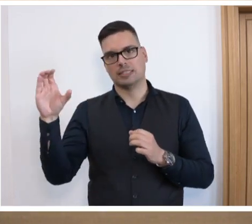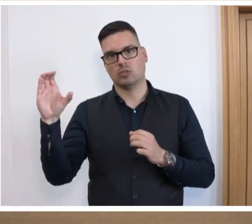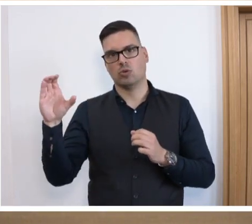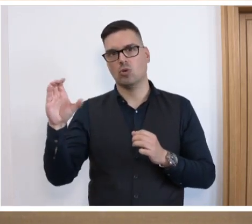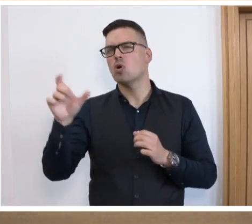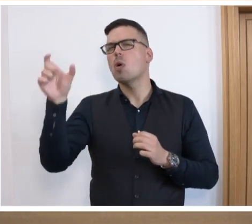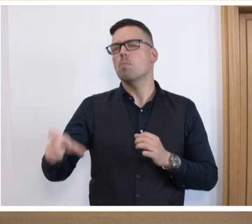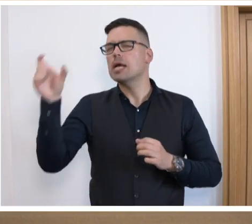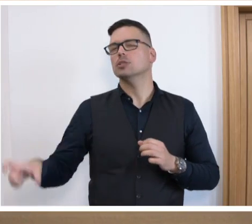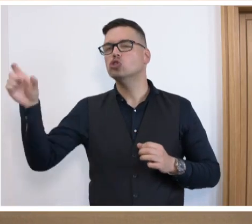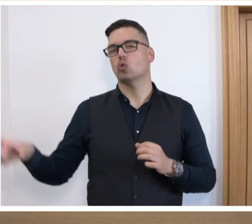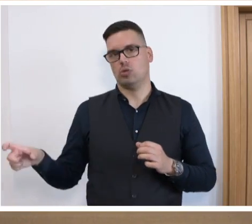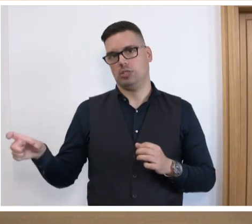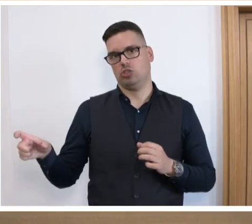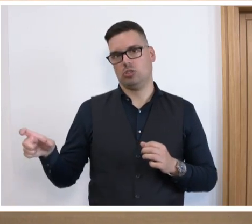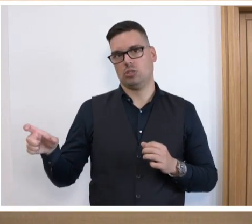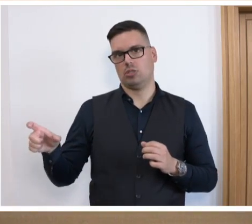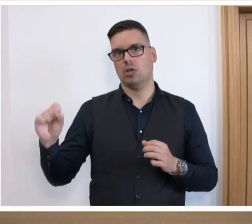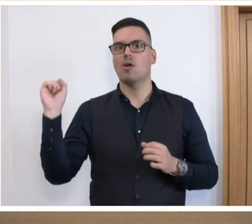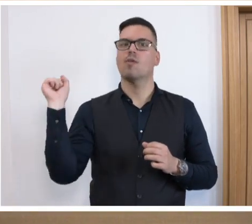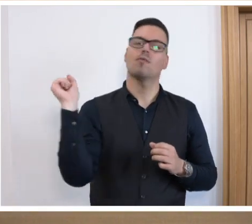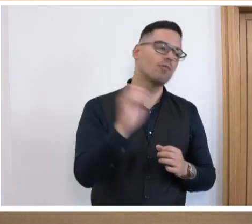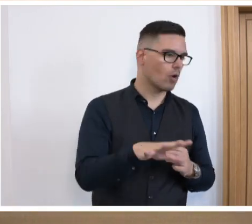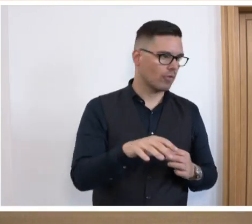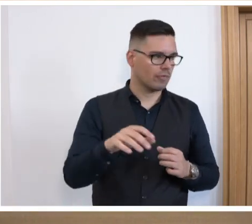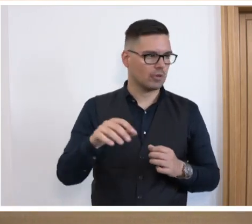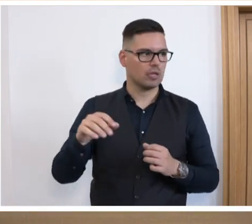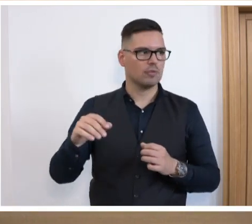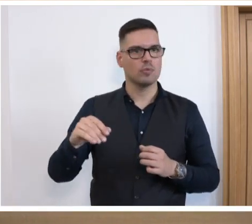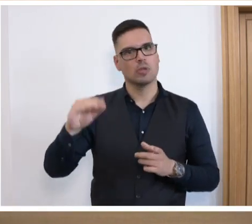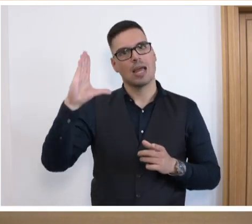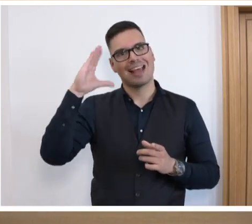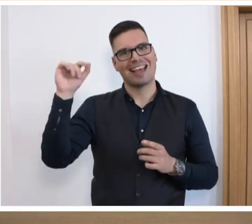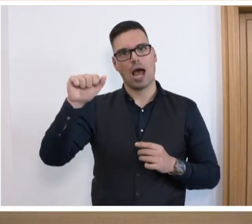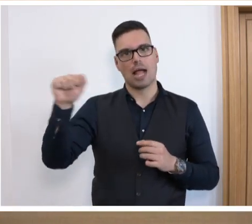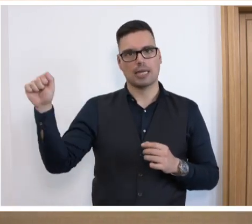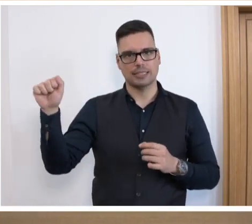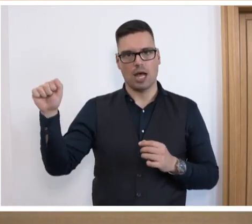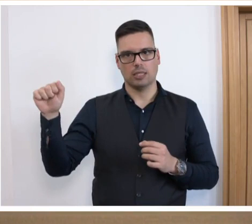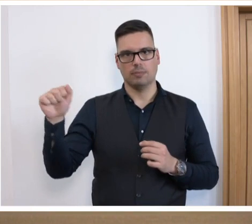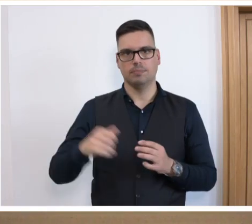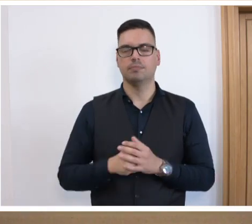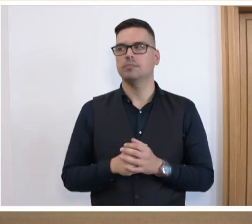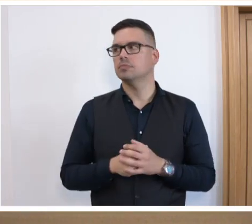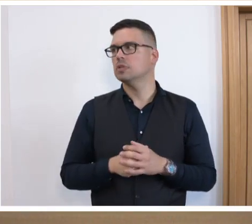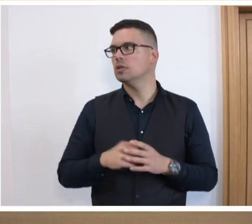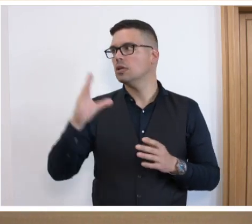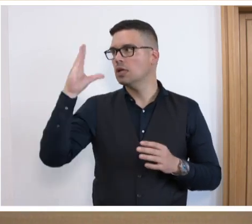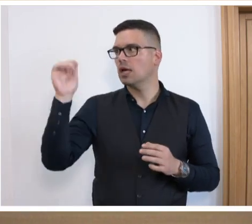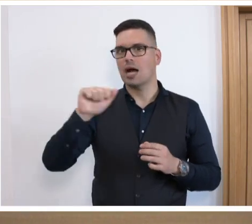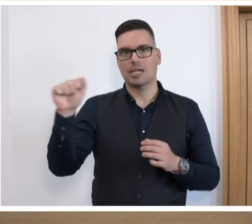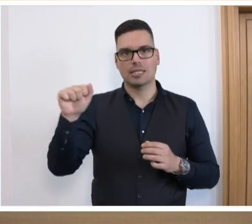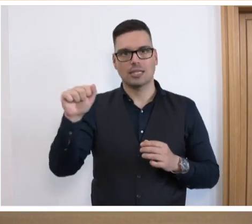persönliche Vorwürfe gegen den ehemaligen Innovationsbevollmächtigen Amar Alcazar war. Ich will schon sagen, dass Herr Alcazar wirklich